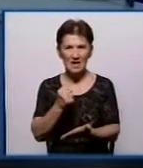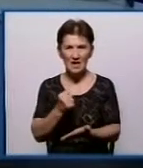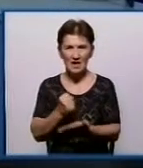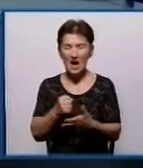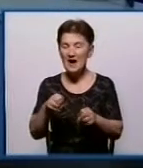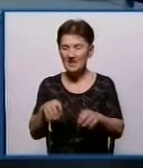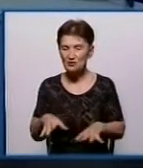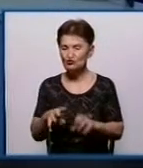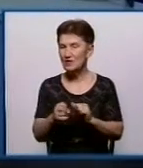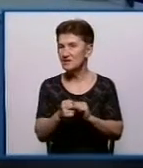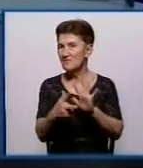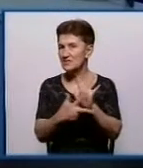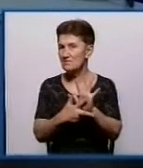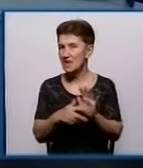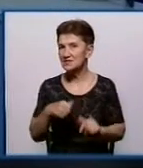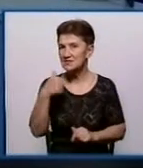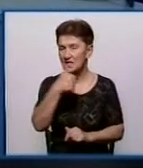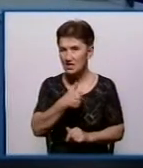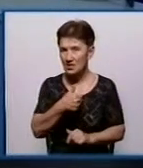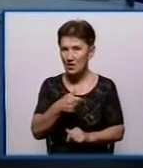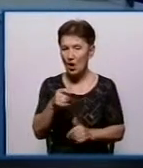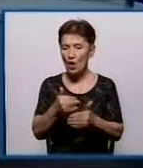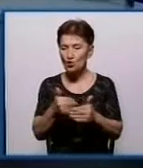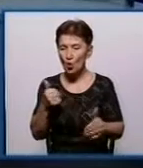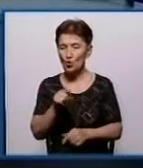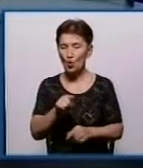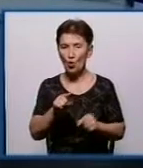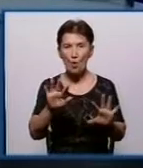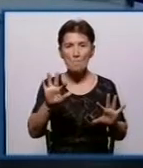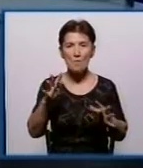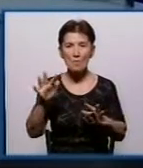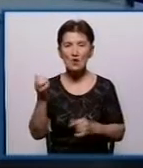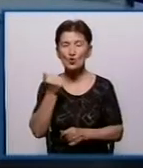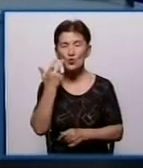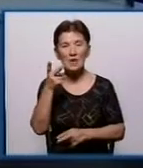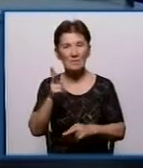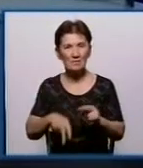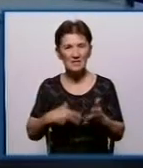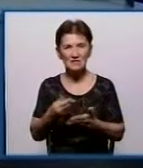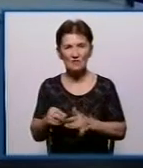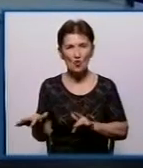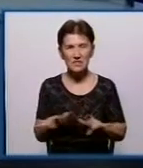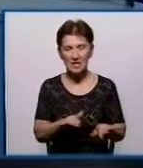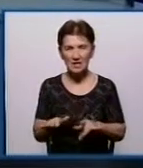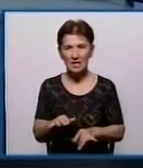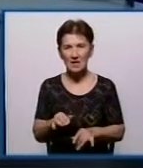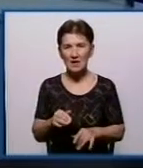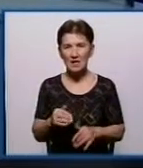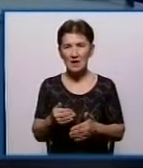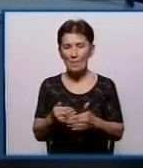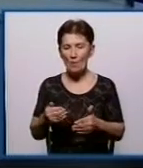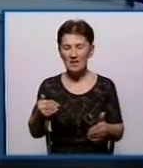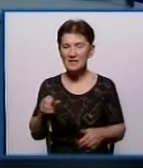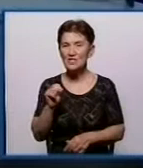2018 рік, до того моменту, як припинила свою діяльність попередні члени Національної комісії.